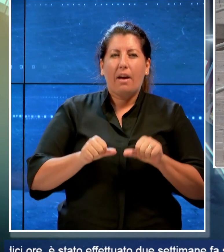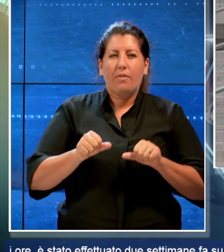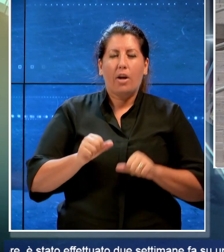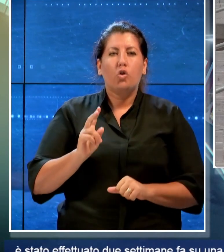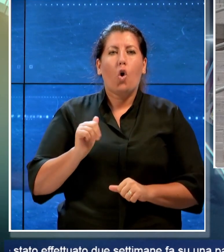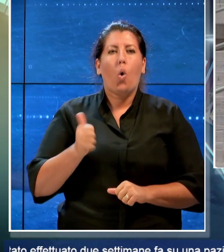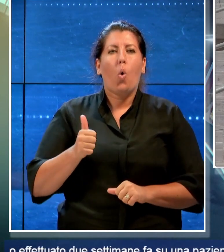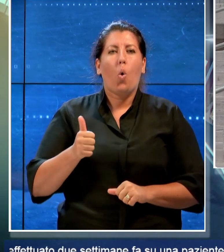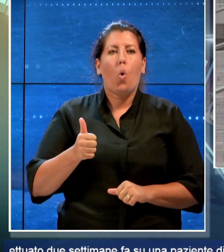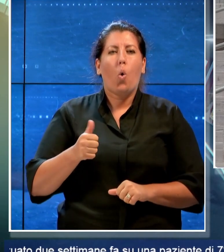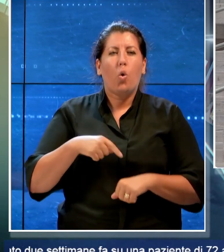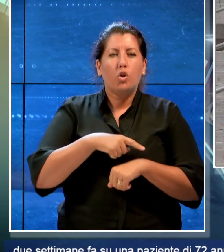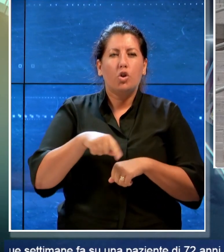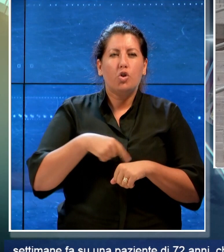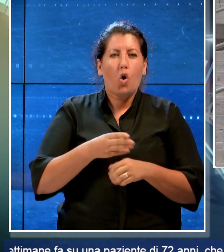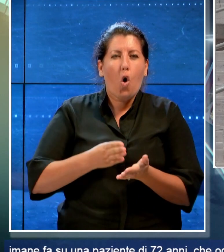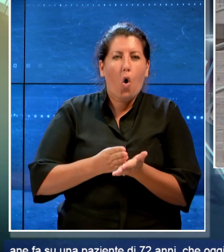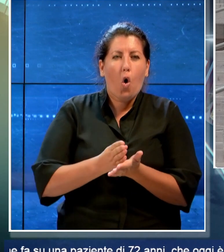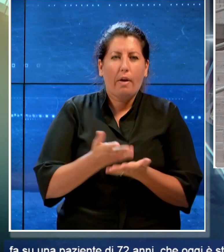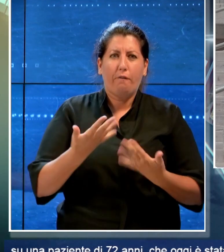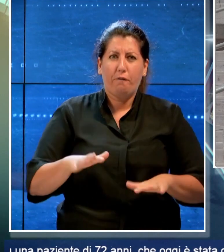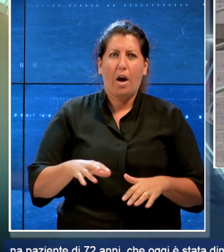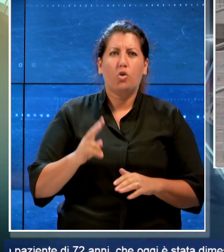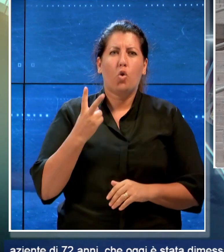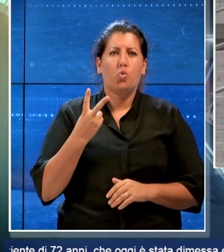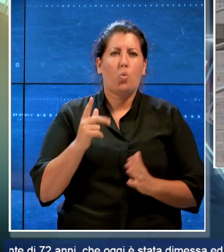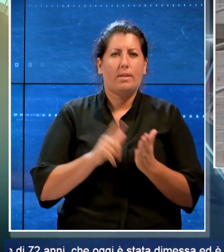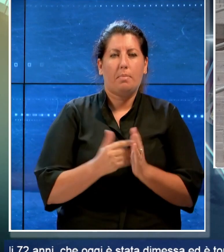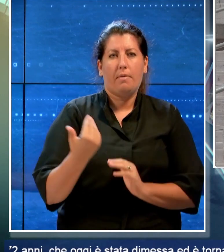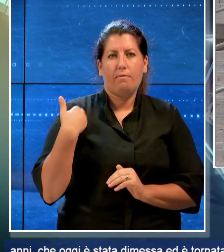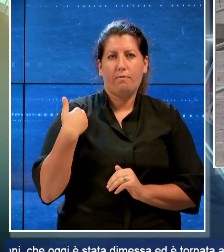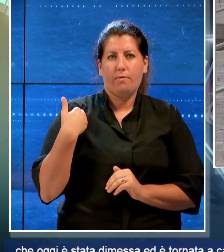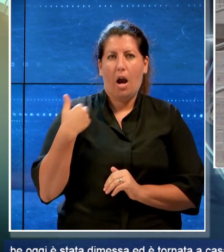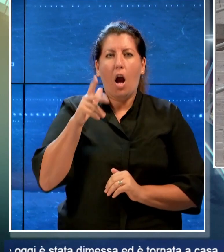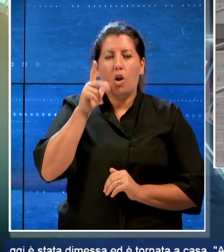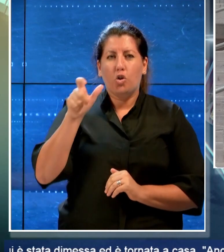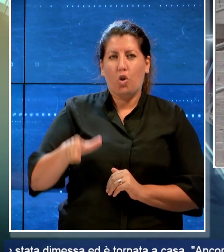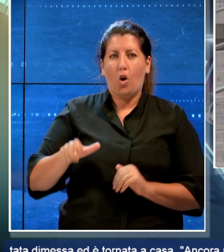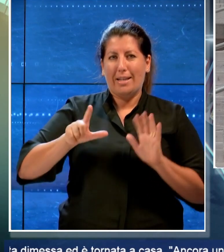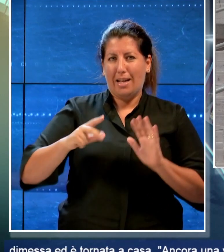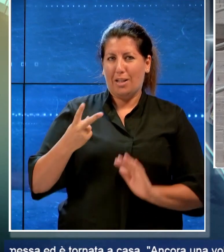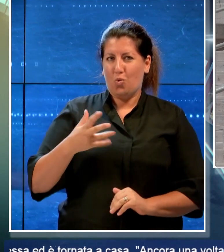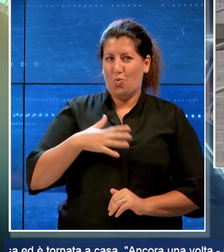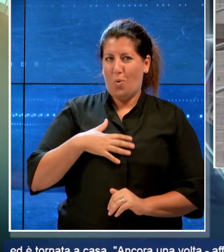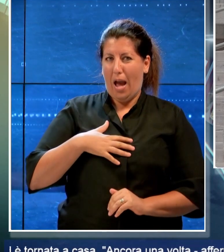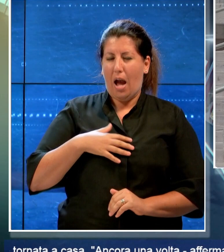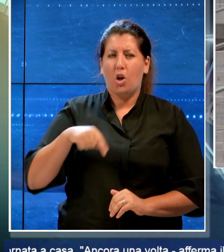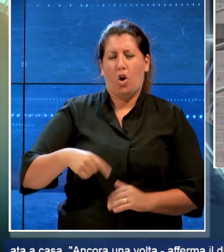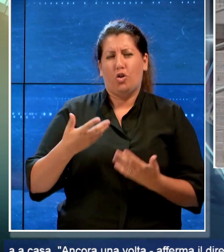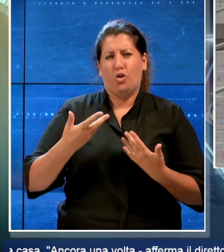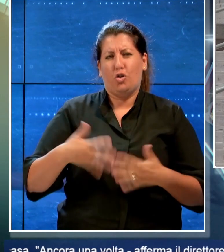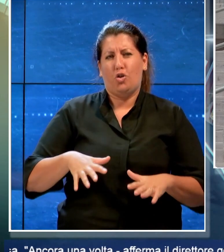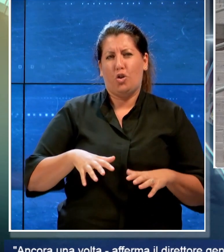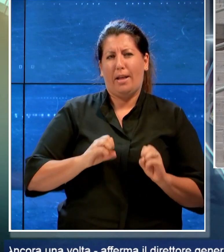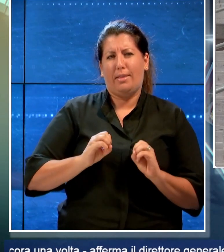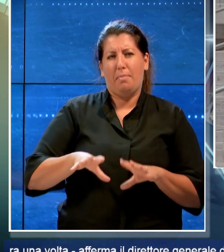è stato effettuato due settimane fa su una paziente di 72 anni, che oggi è stata dimessa